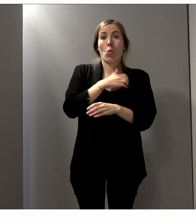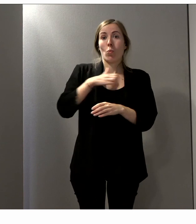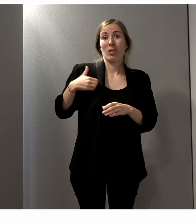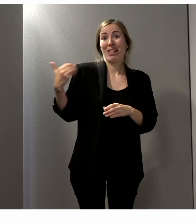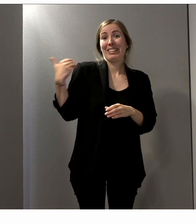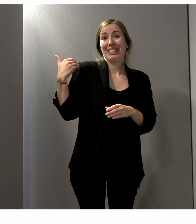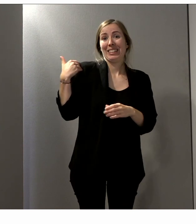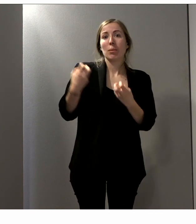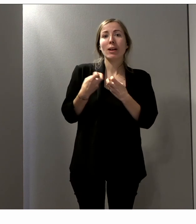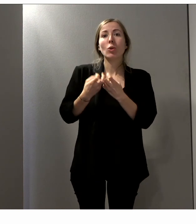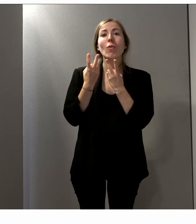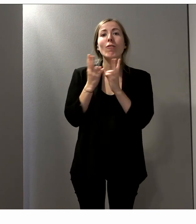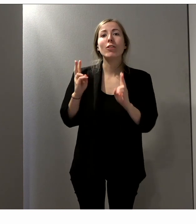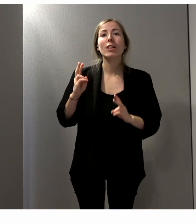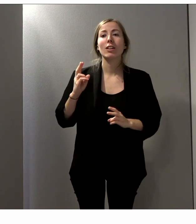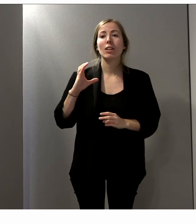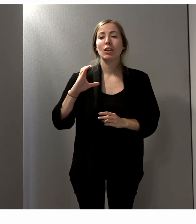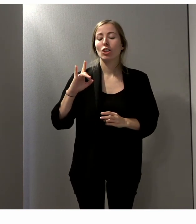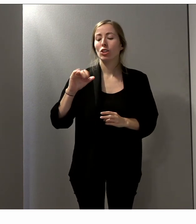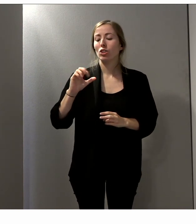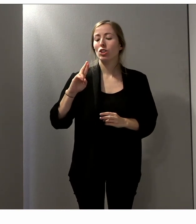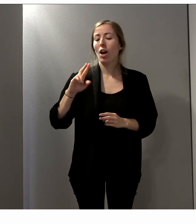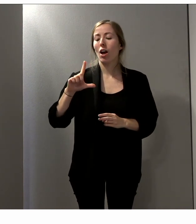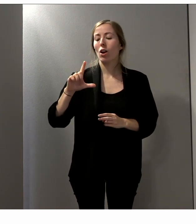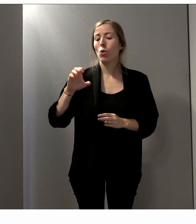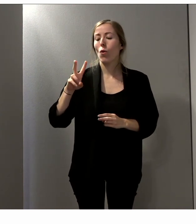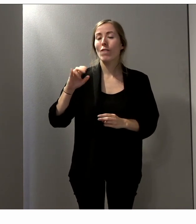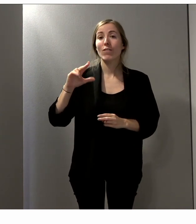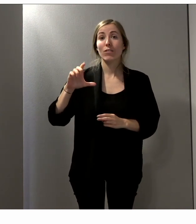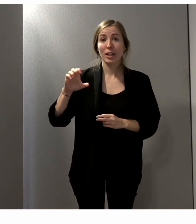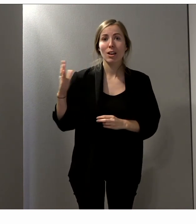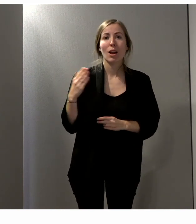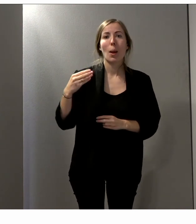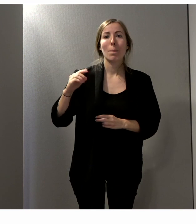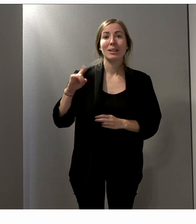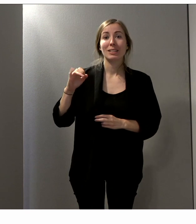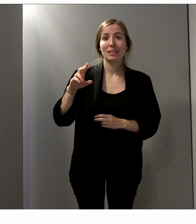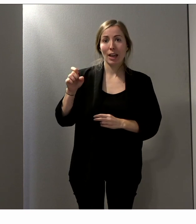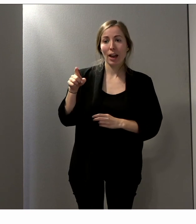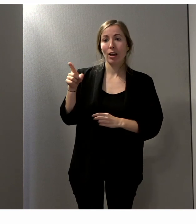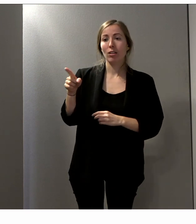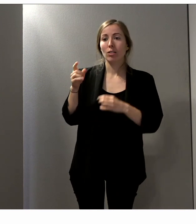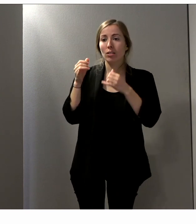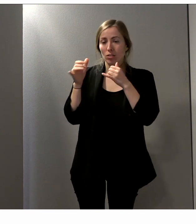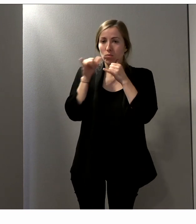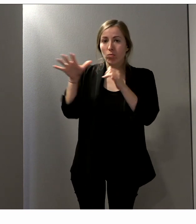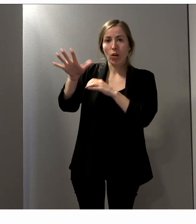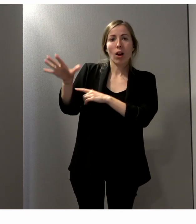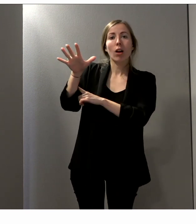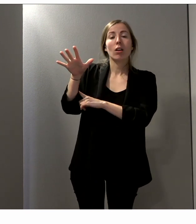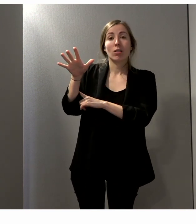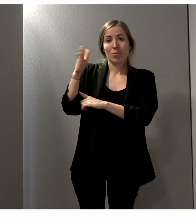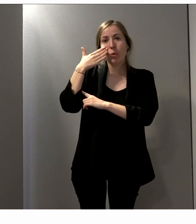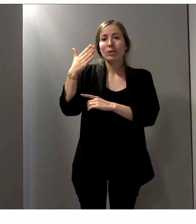mais à Charleville-Mézières, alors que la ville s'organisait de façon exemplaire pour pouvoir permettre à tout un chacun d'exercer son vote et de choisir son bulletin,